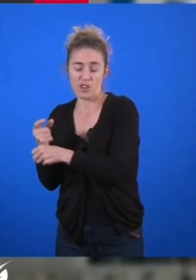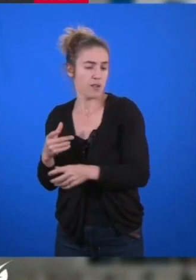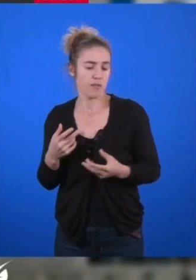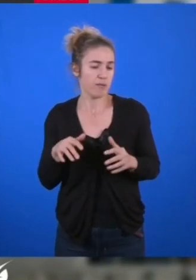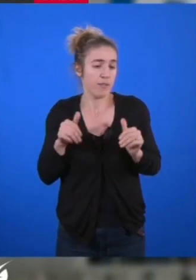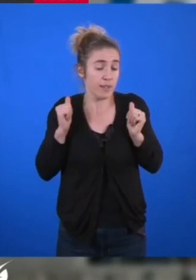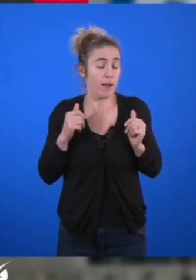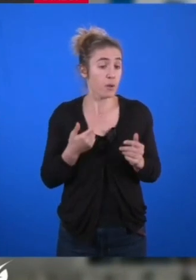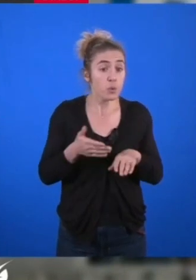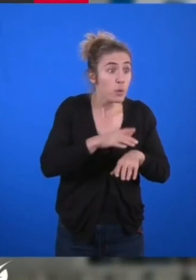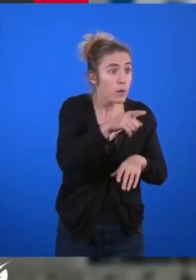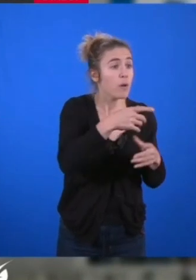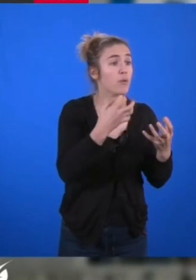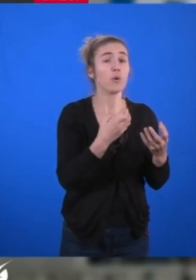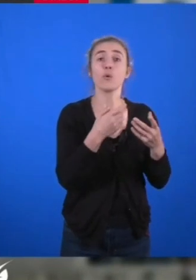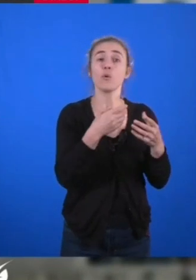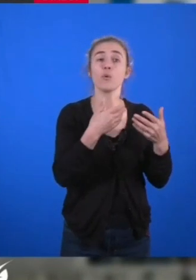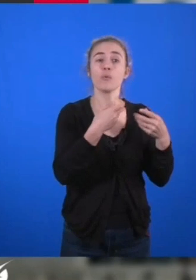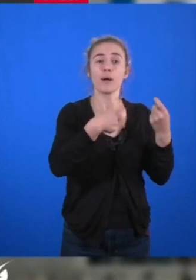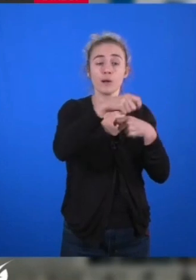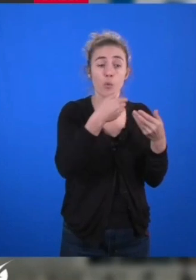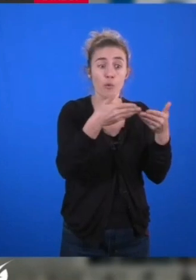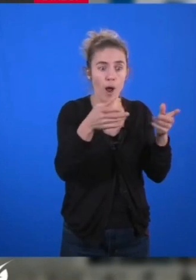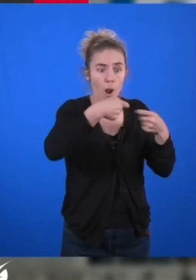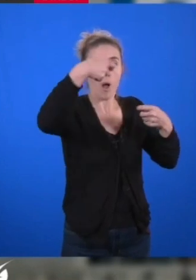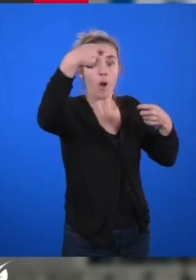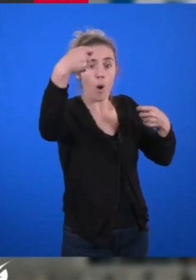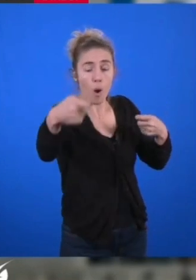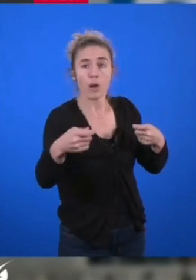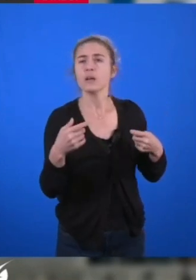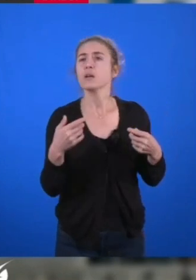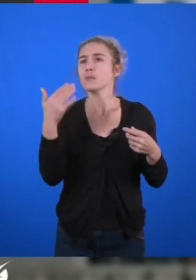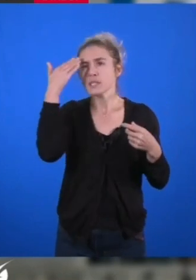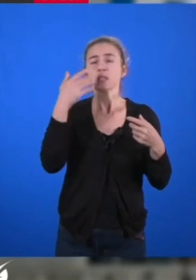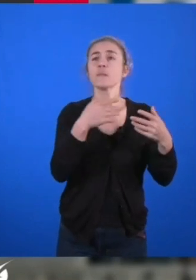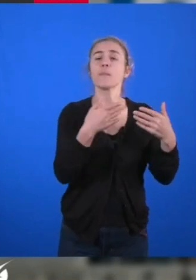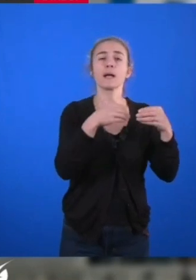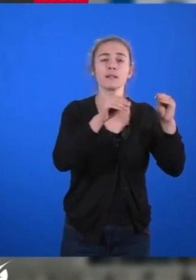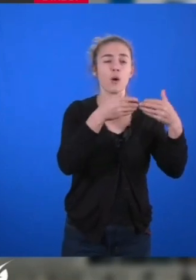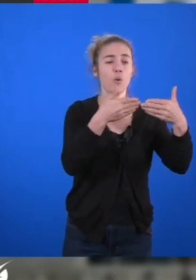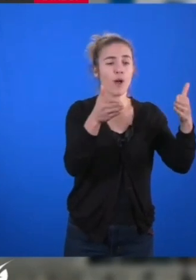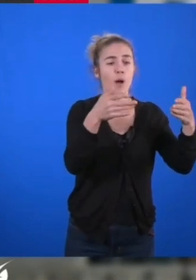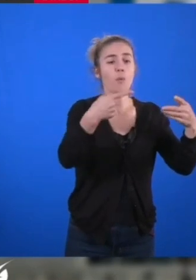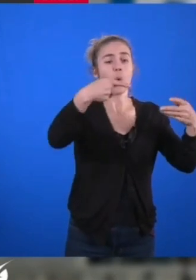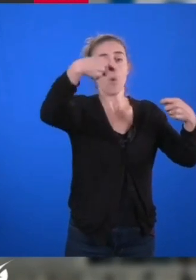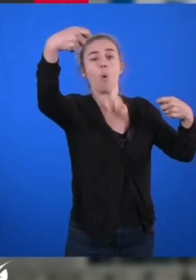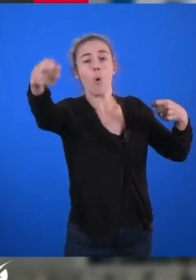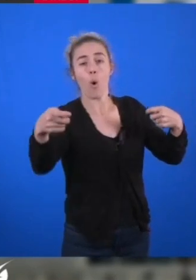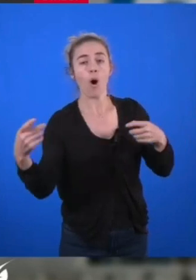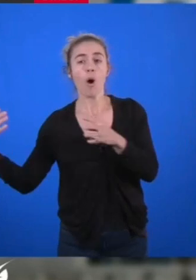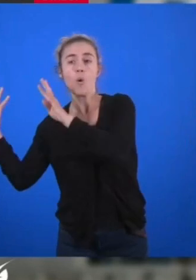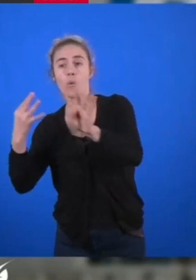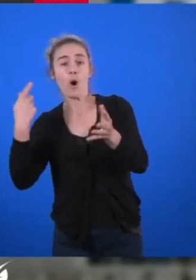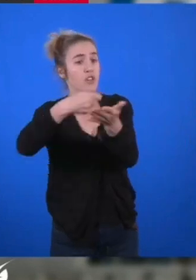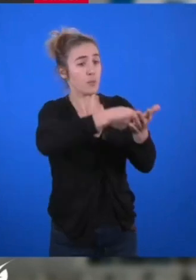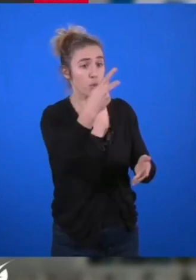les temps d'ouverture des commerces et l'illusion de croire qu'un élargissement des horaires des magasins verrait une augmentation des capacités d'achat de